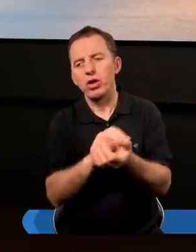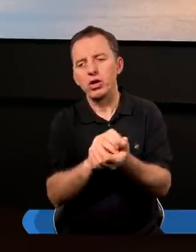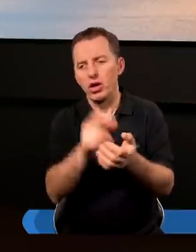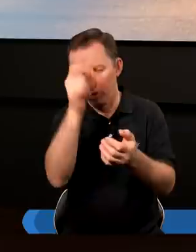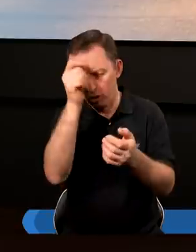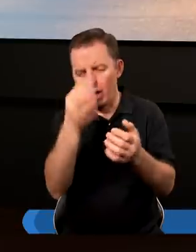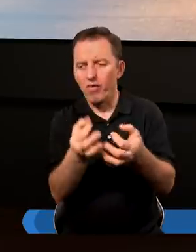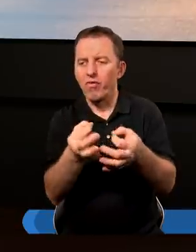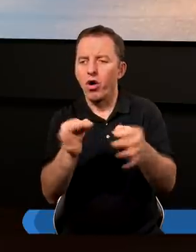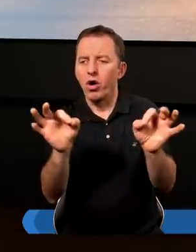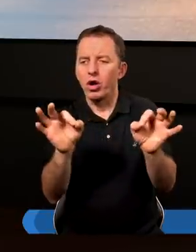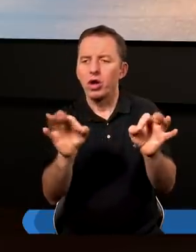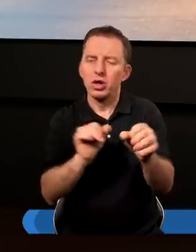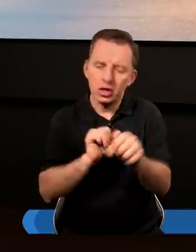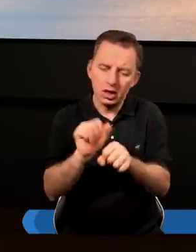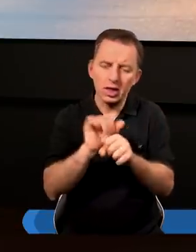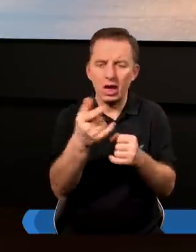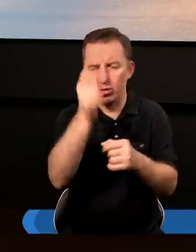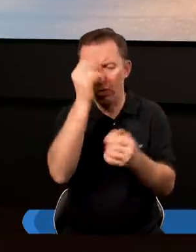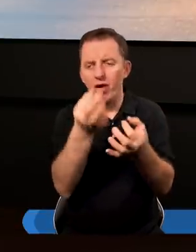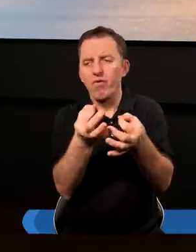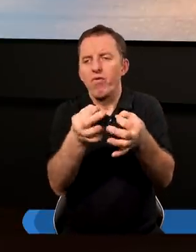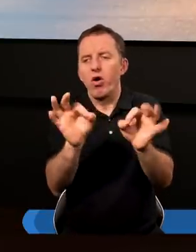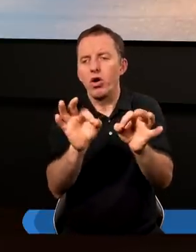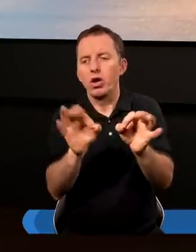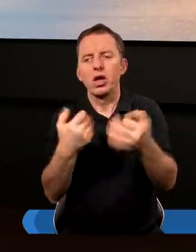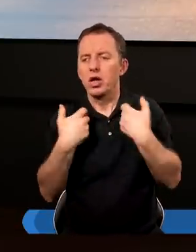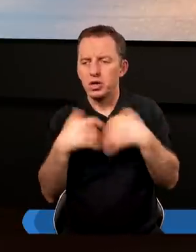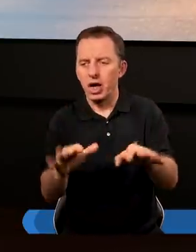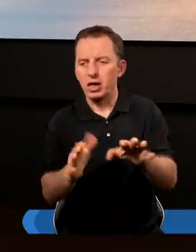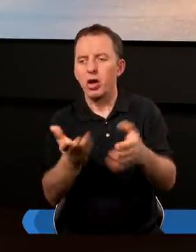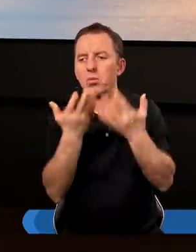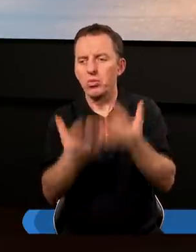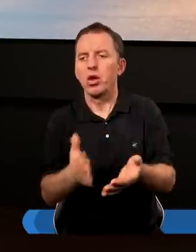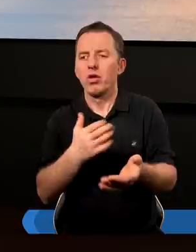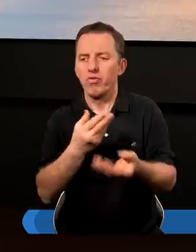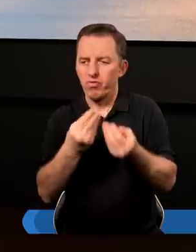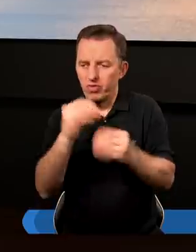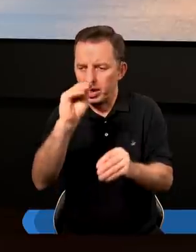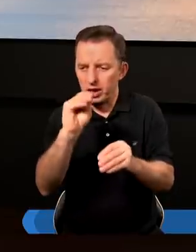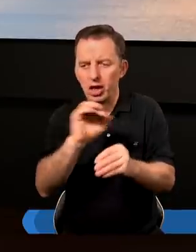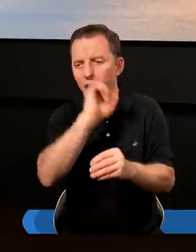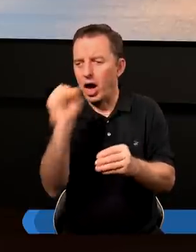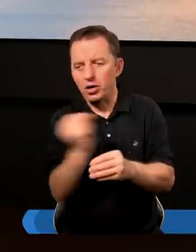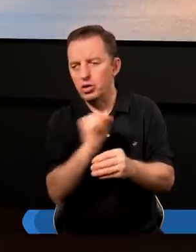wolny, czy istnieje jakiś człowiek wolny, który nie chciałby mieć więcej, niżeli posiada?